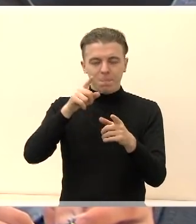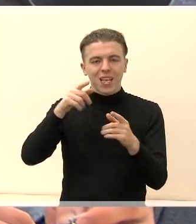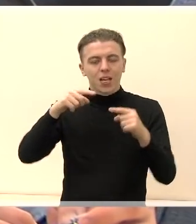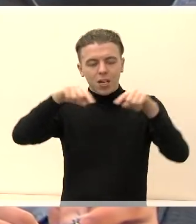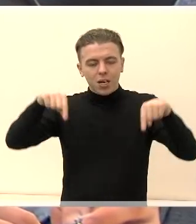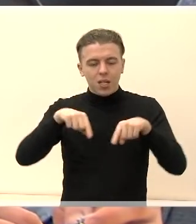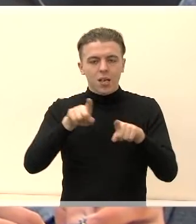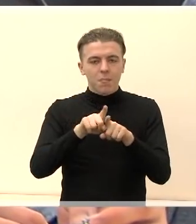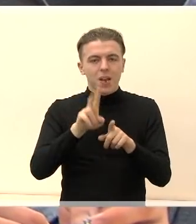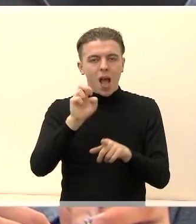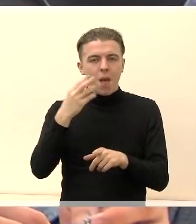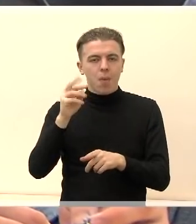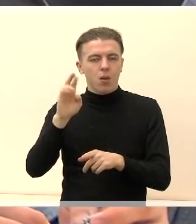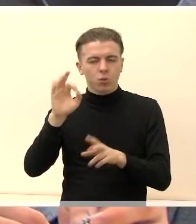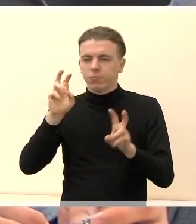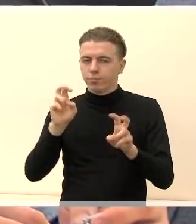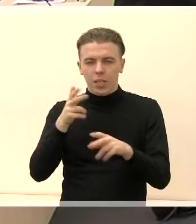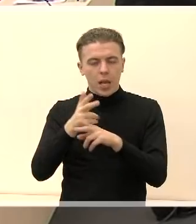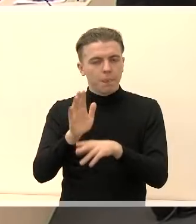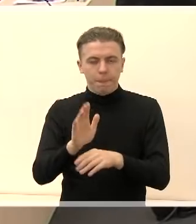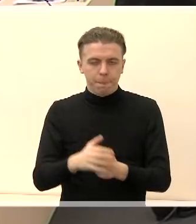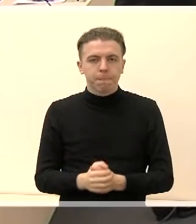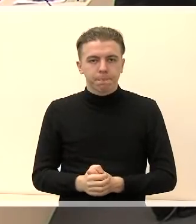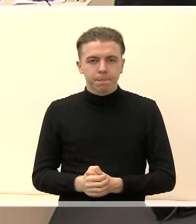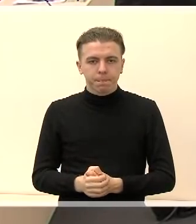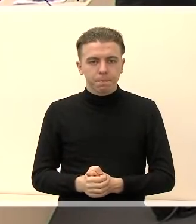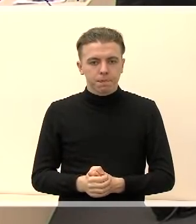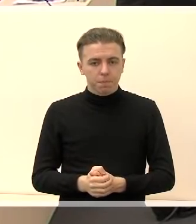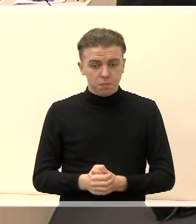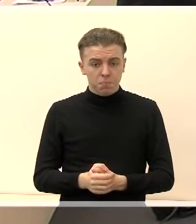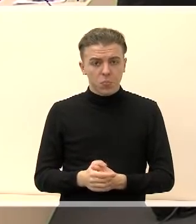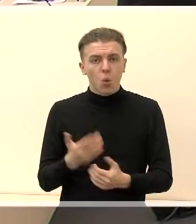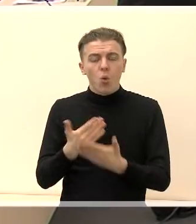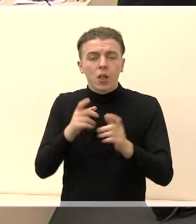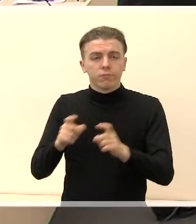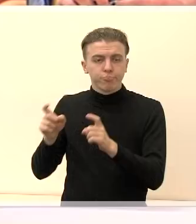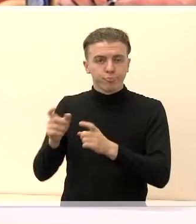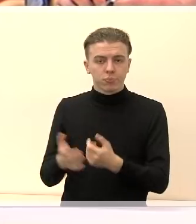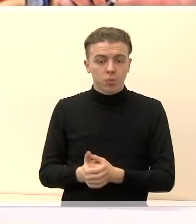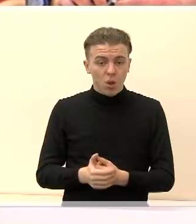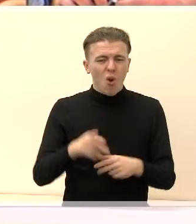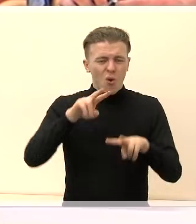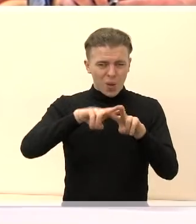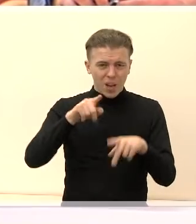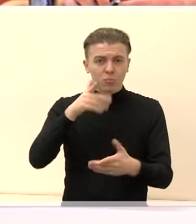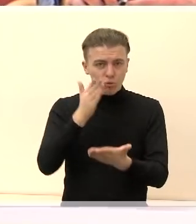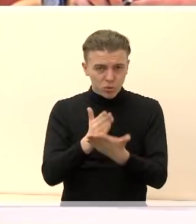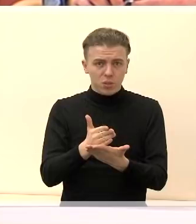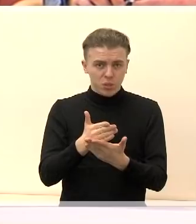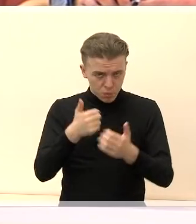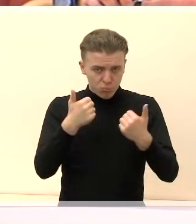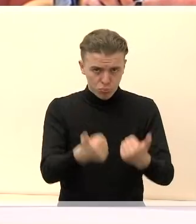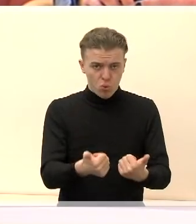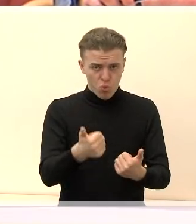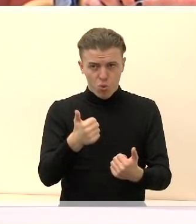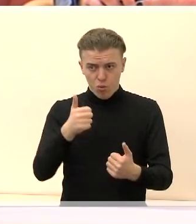Investuojama daug pinigų į tai. Atsakykit, atsakykit, atsakykit. O kad kalėjimas čia yra, tai faktas yra gerai,